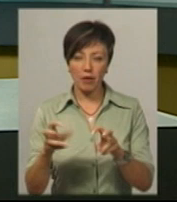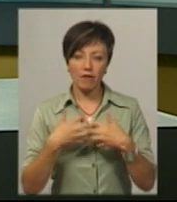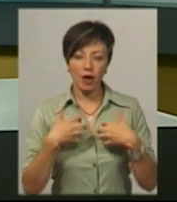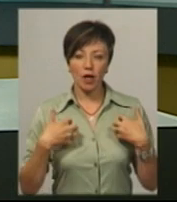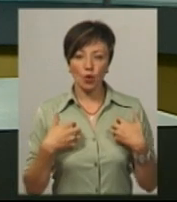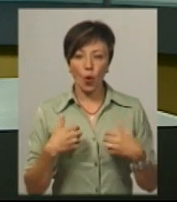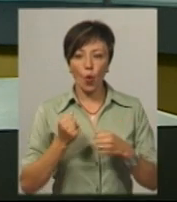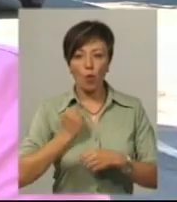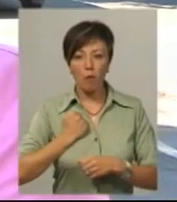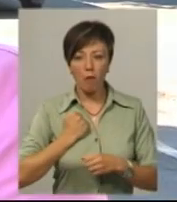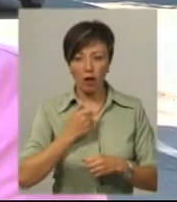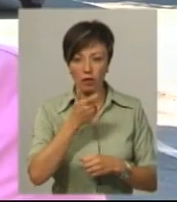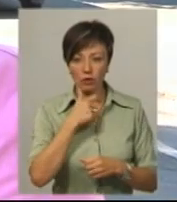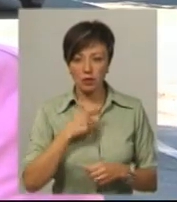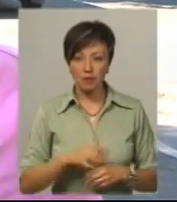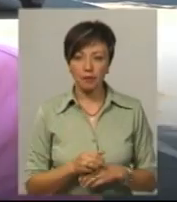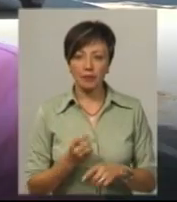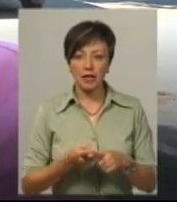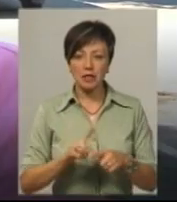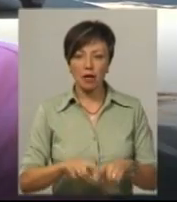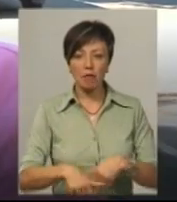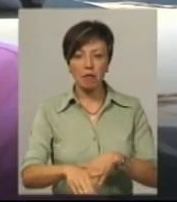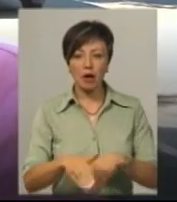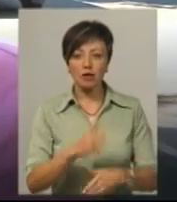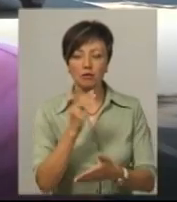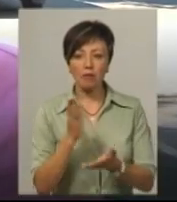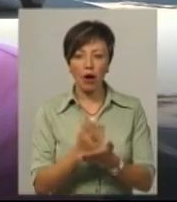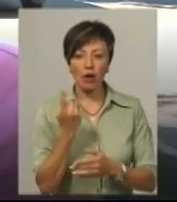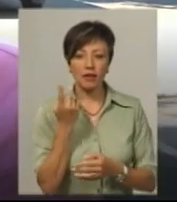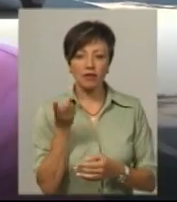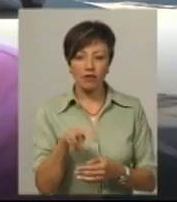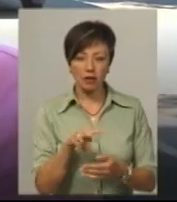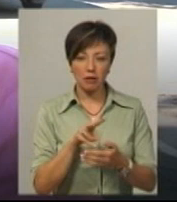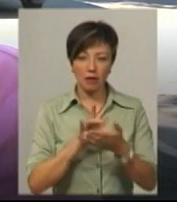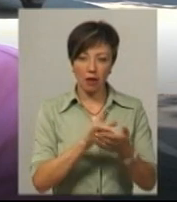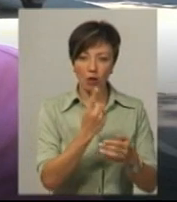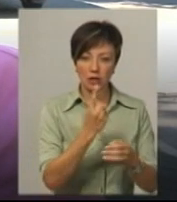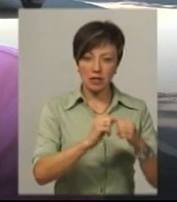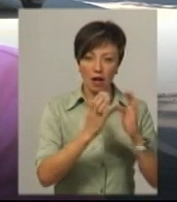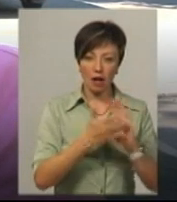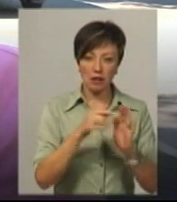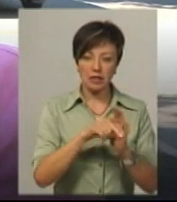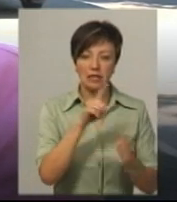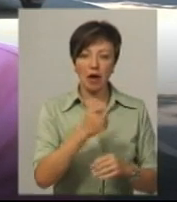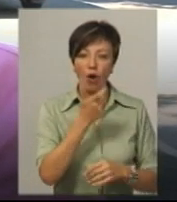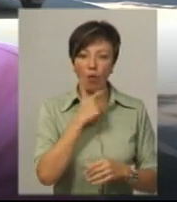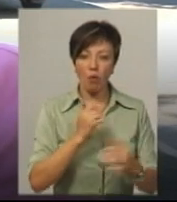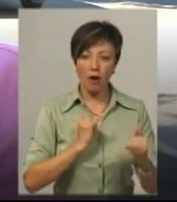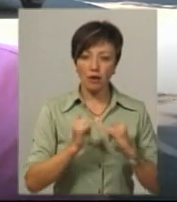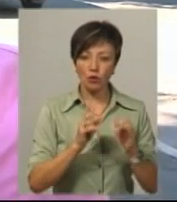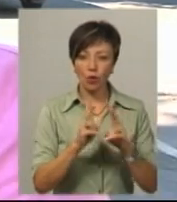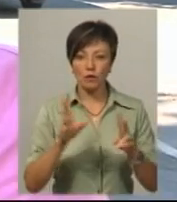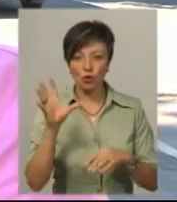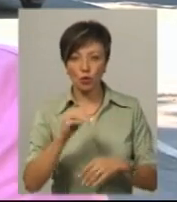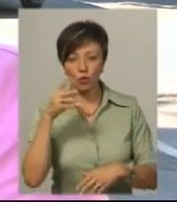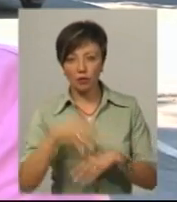гуманності. Цей марш має дві мети. Одна є загального характеру, грубо кажучи, за гуманість. Тобто усі, хто розуміє,